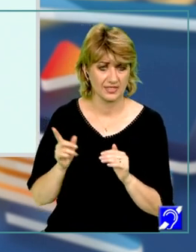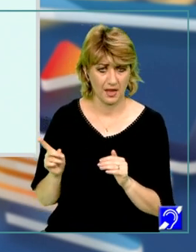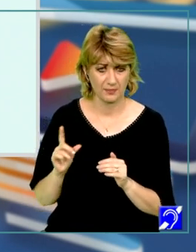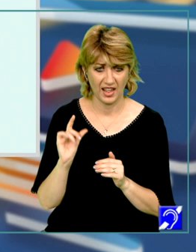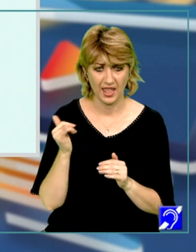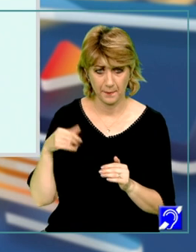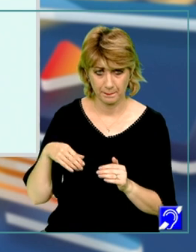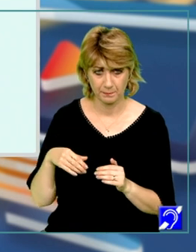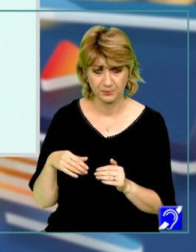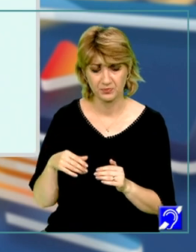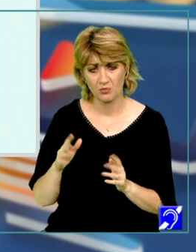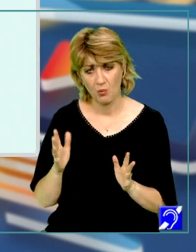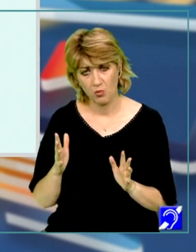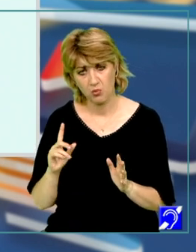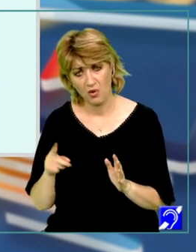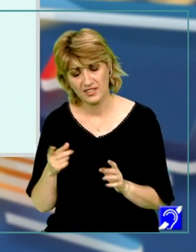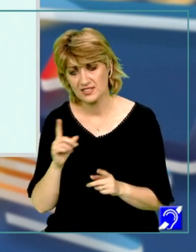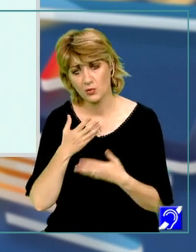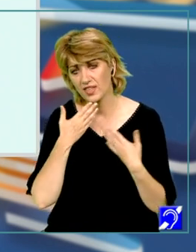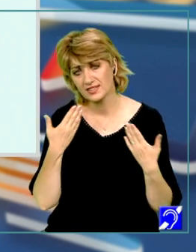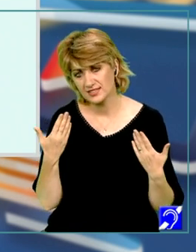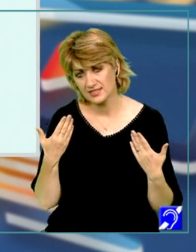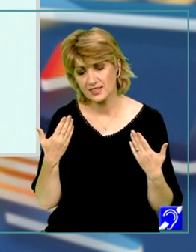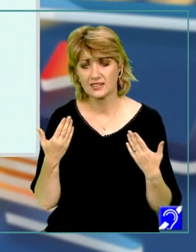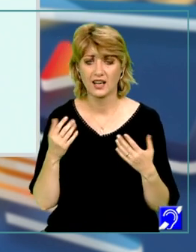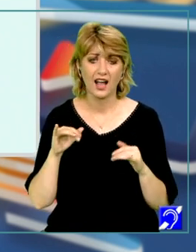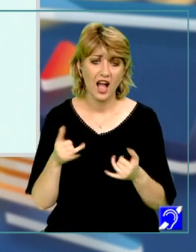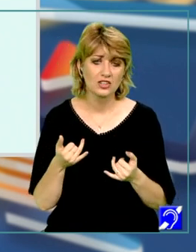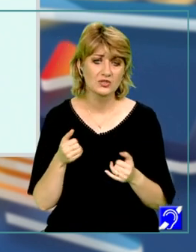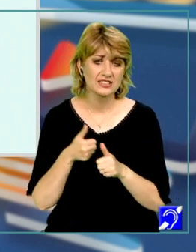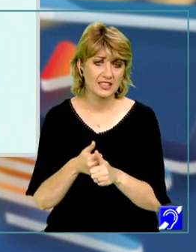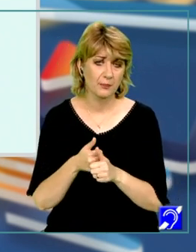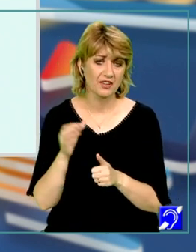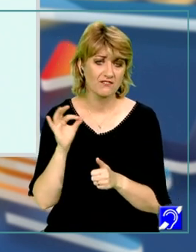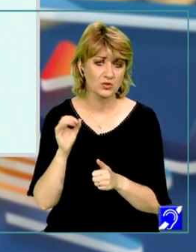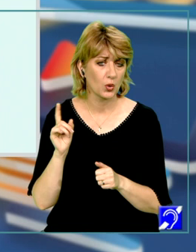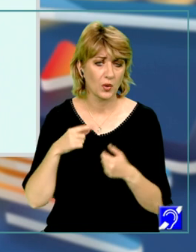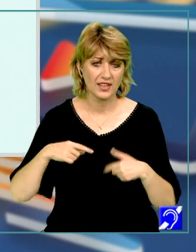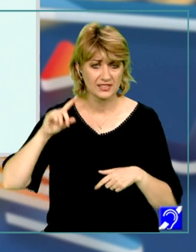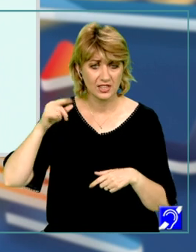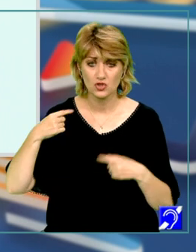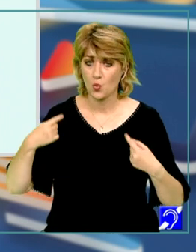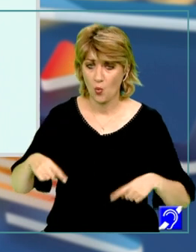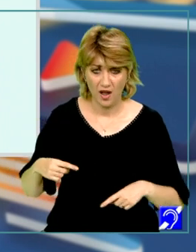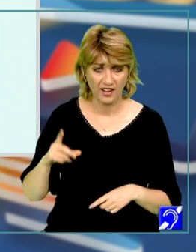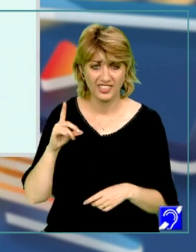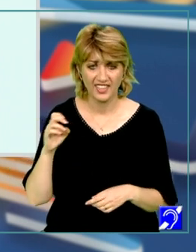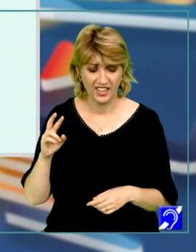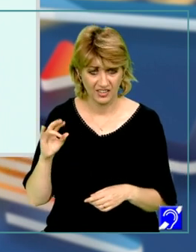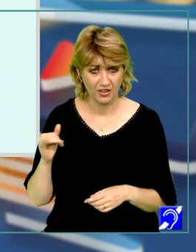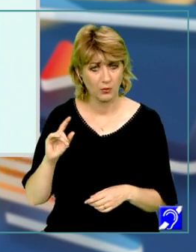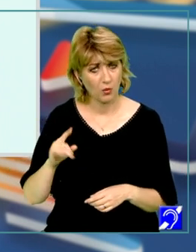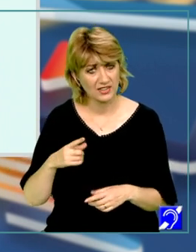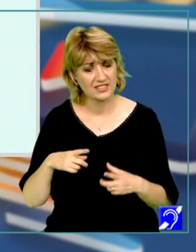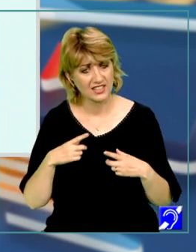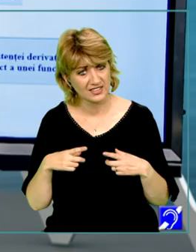sensul că poate să nu existe, caz în care spunem că funcția nu este derivabilă și nu are derivată, poate să existe